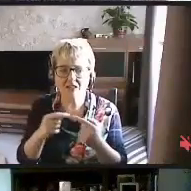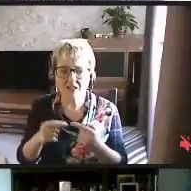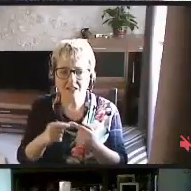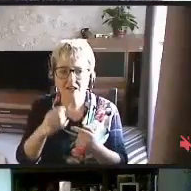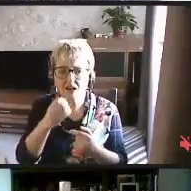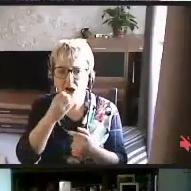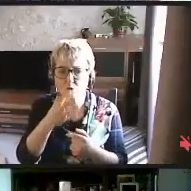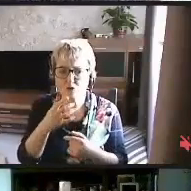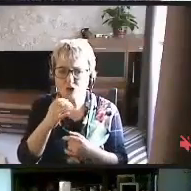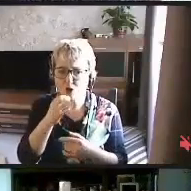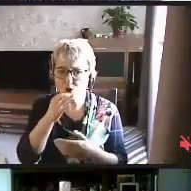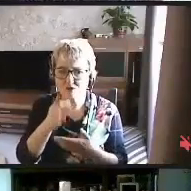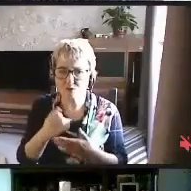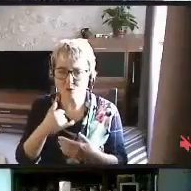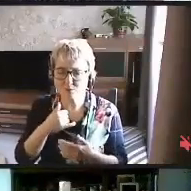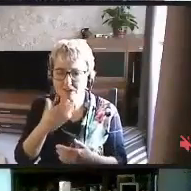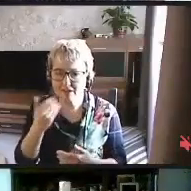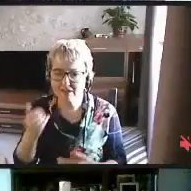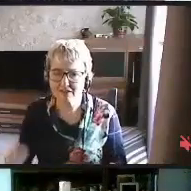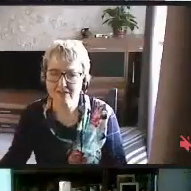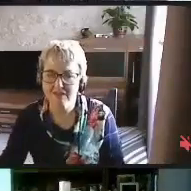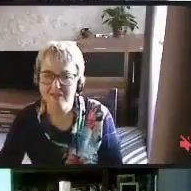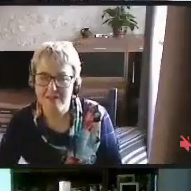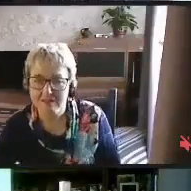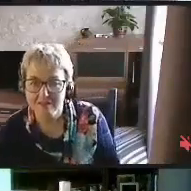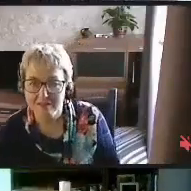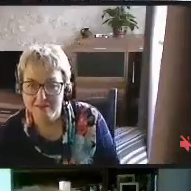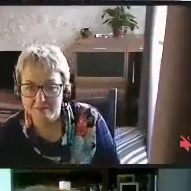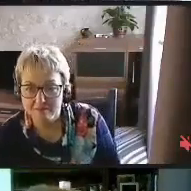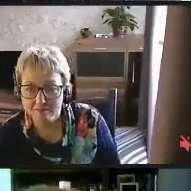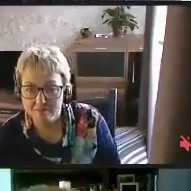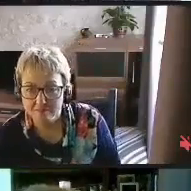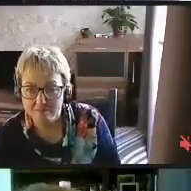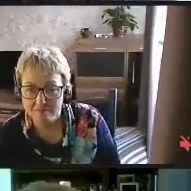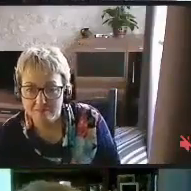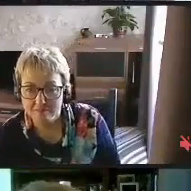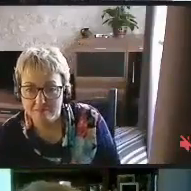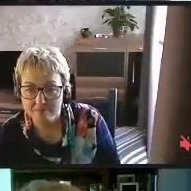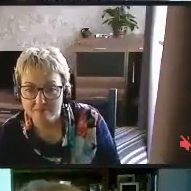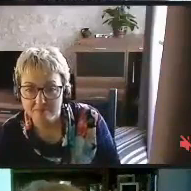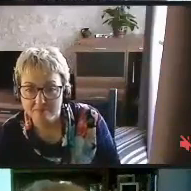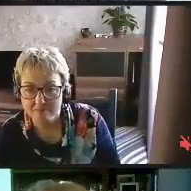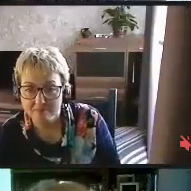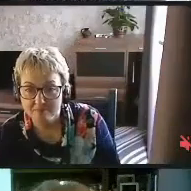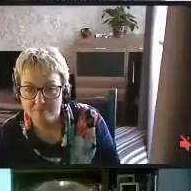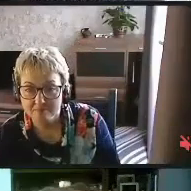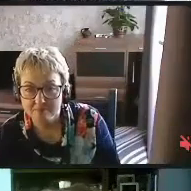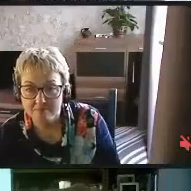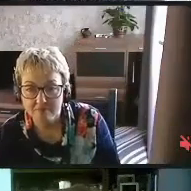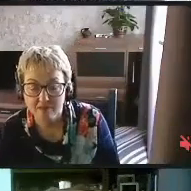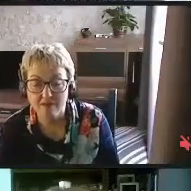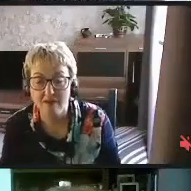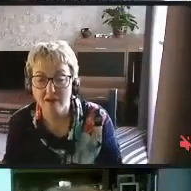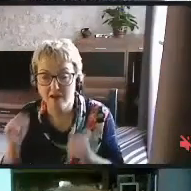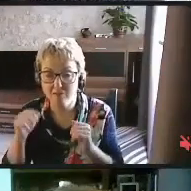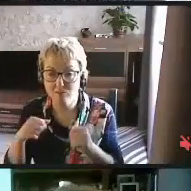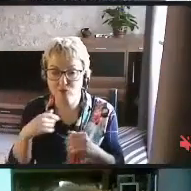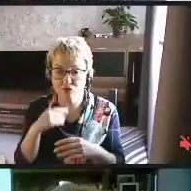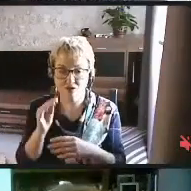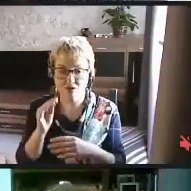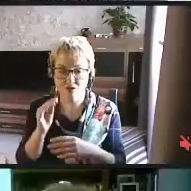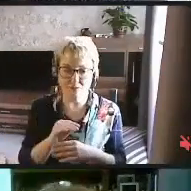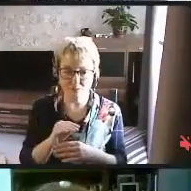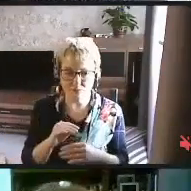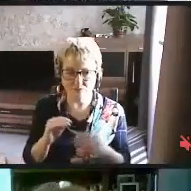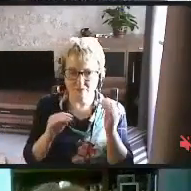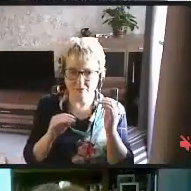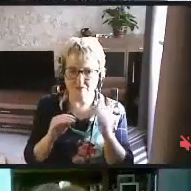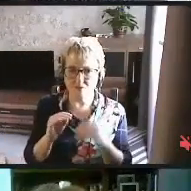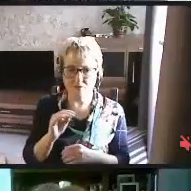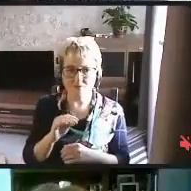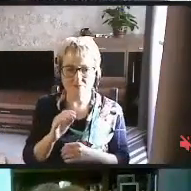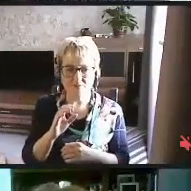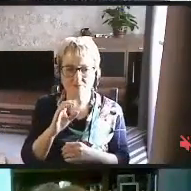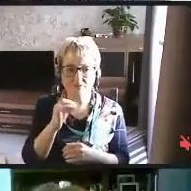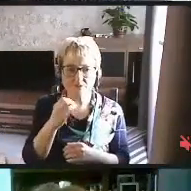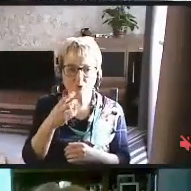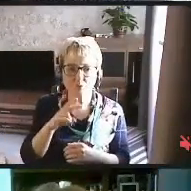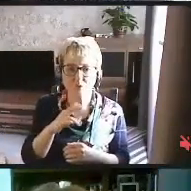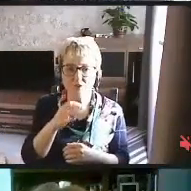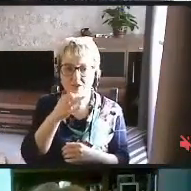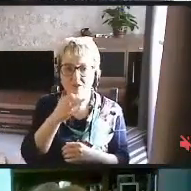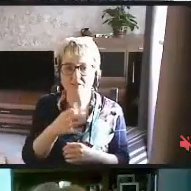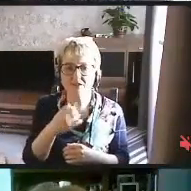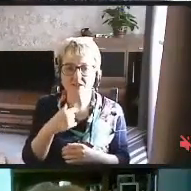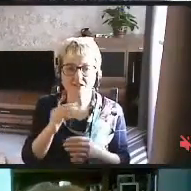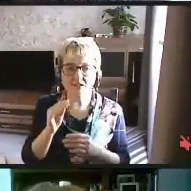хороших ответов у меня, конечно, нет на этот счет. Денис, можно я дополню буквально на секундочку? Я